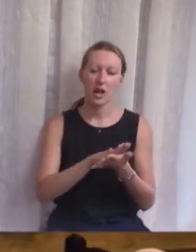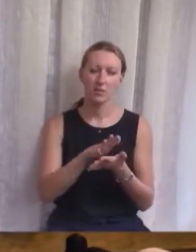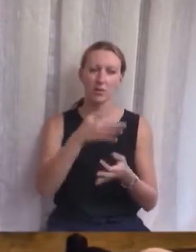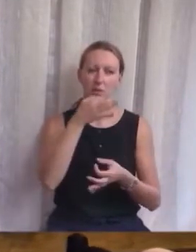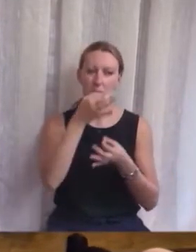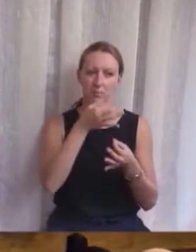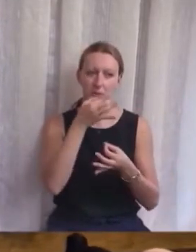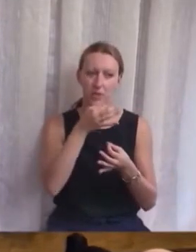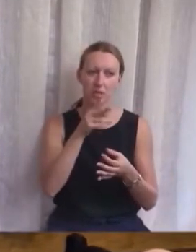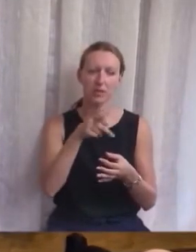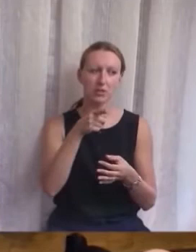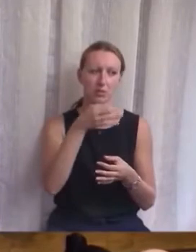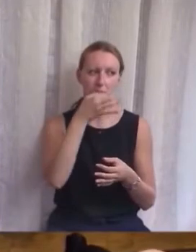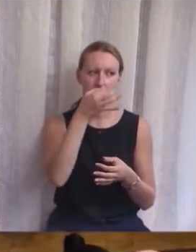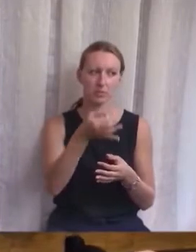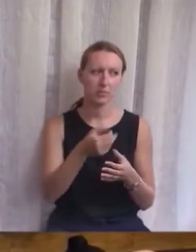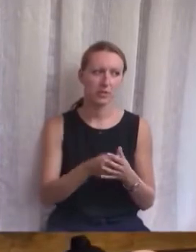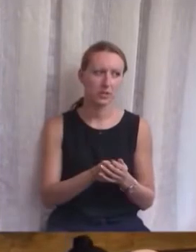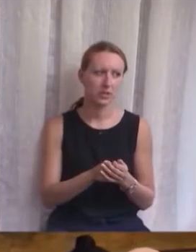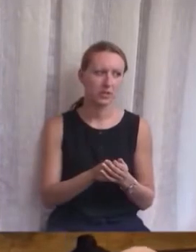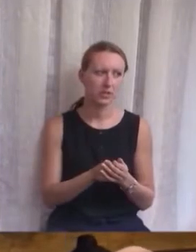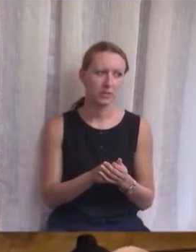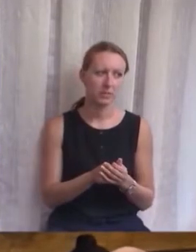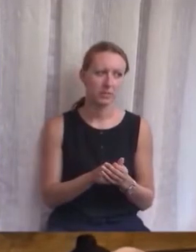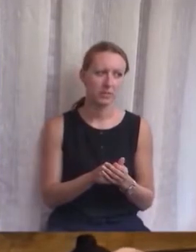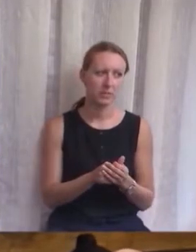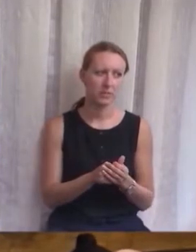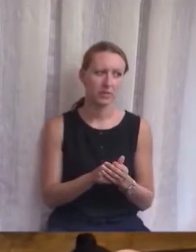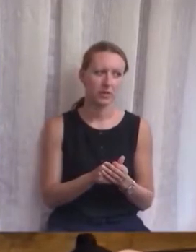postavljaju im pitanja drugi način. Nastavite.